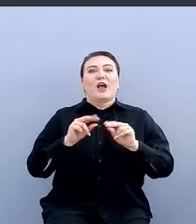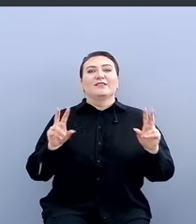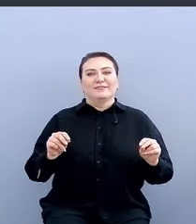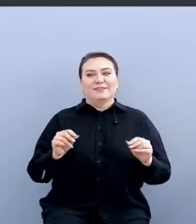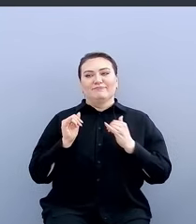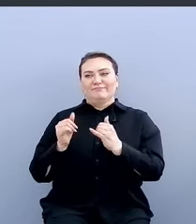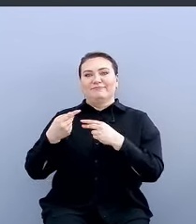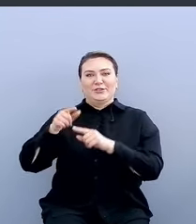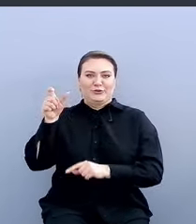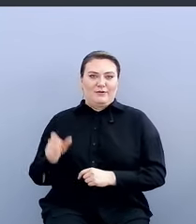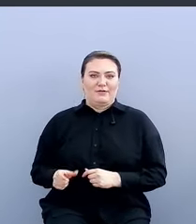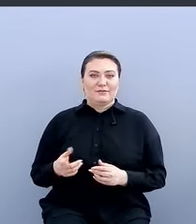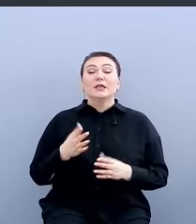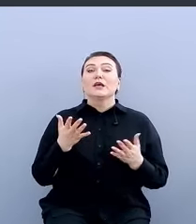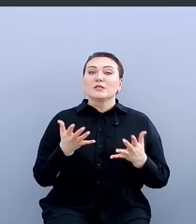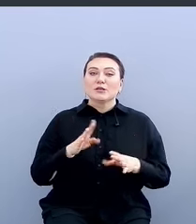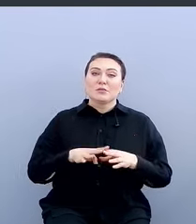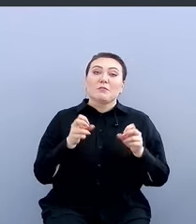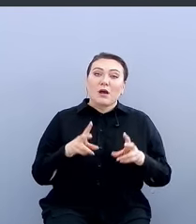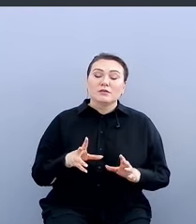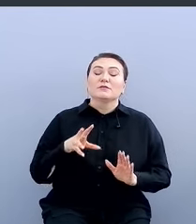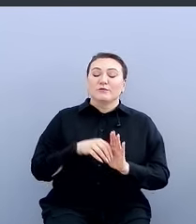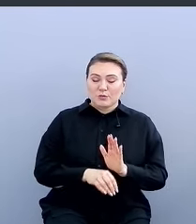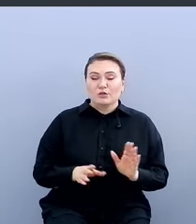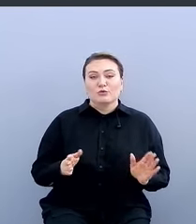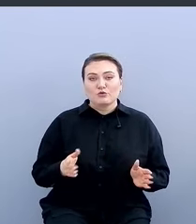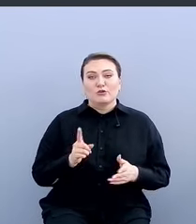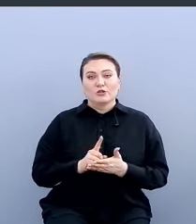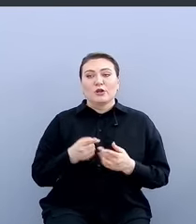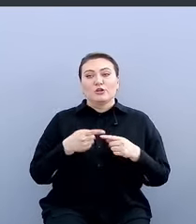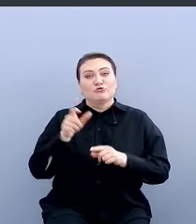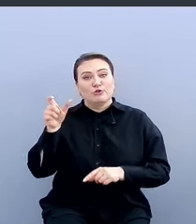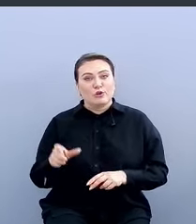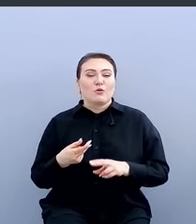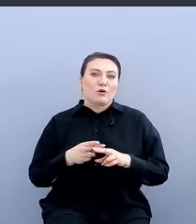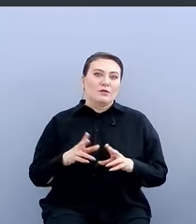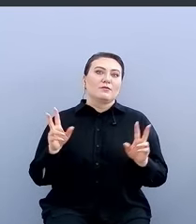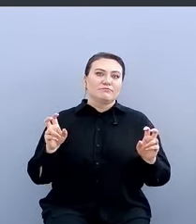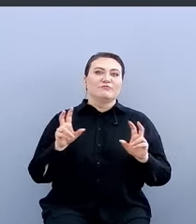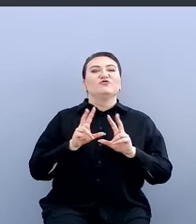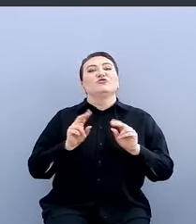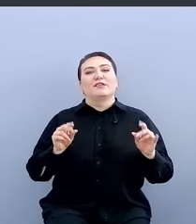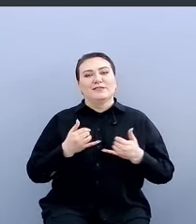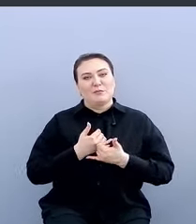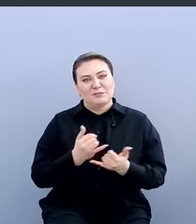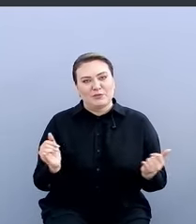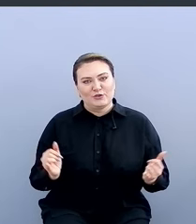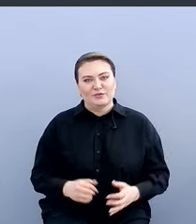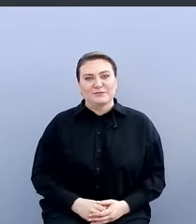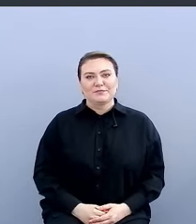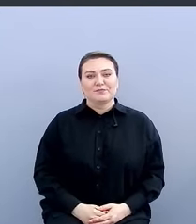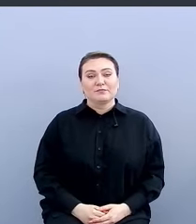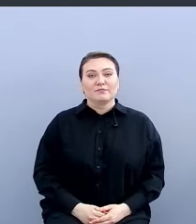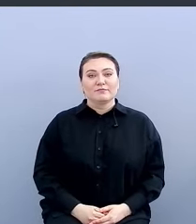инженера. И, конечно, безопасность в том числе тоже должна инженеру это счастье обеспечить. Ну и,